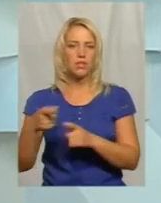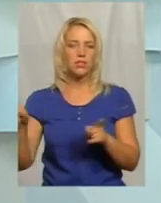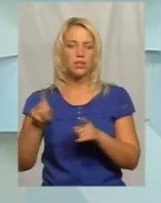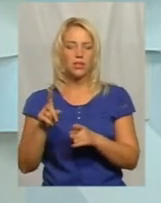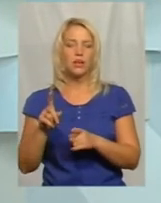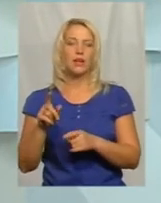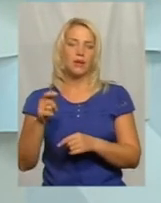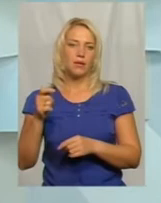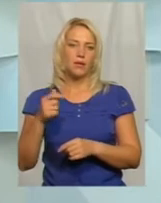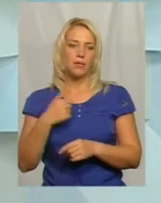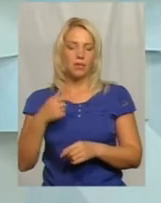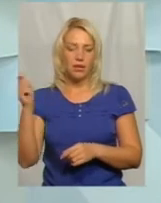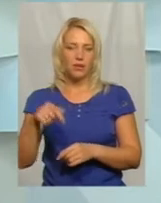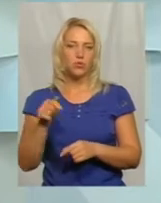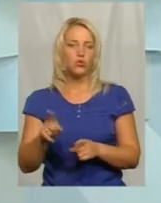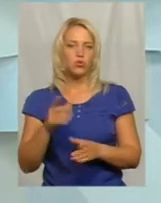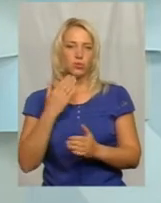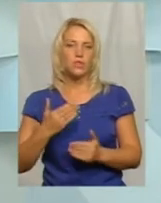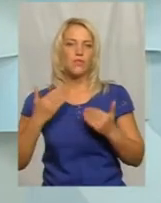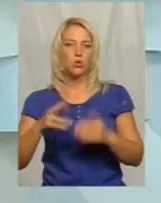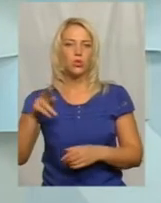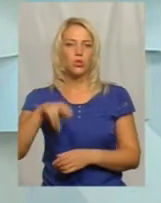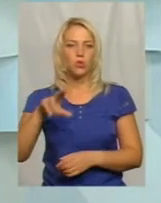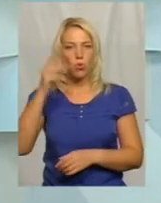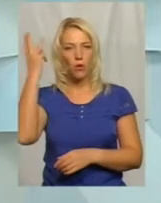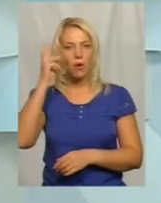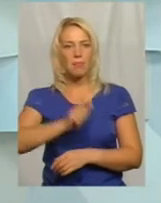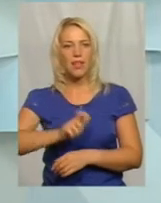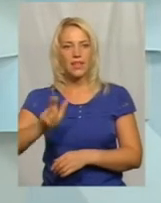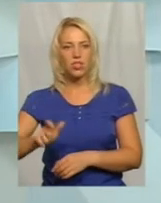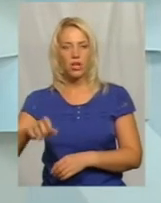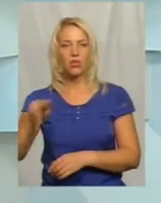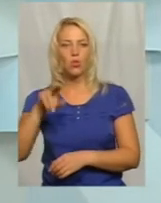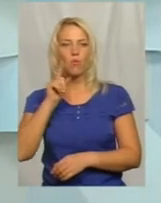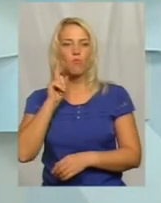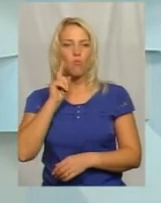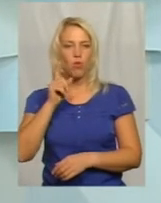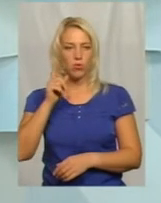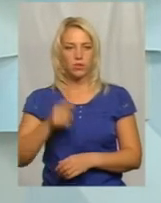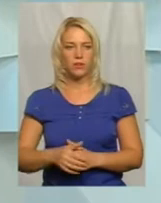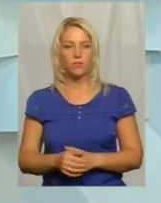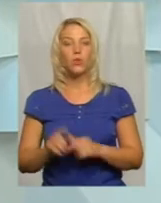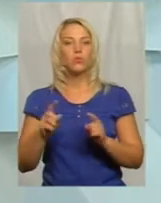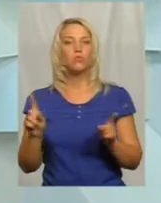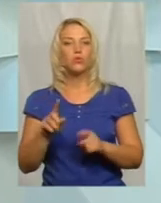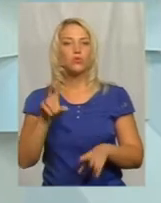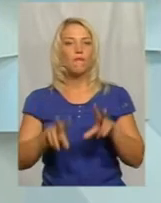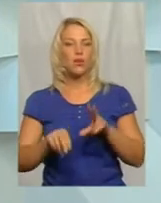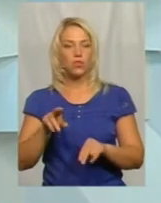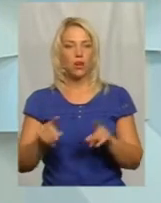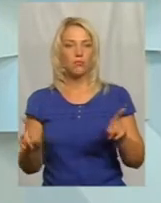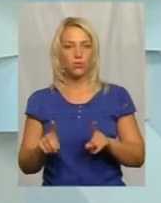щоб звернутися до хмельничан, до молоді хмельницької. Тому що вважаємо, що